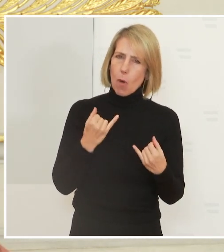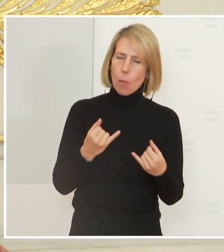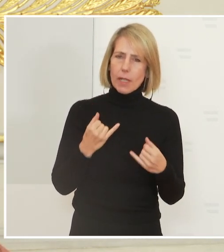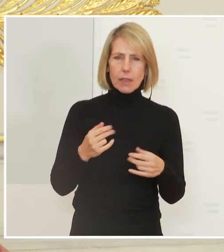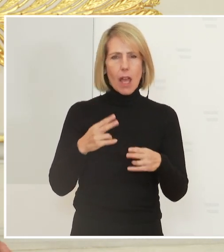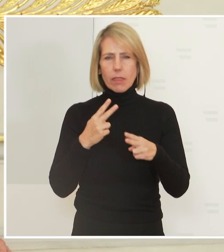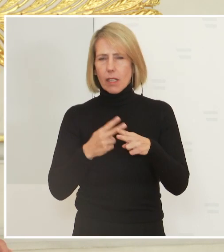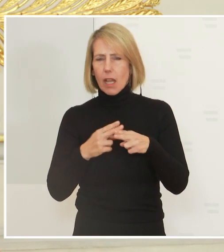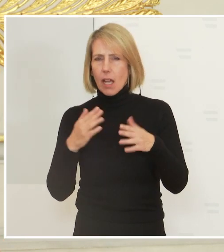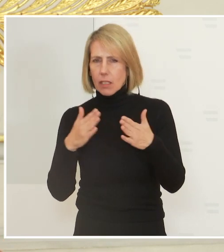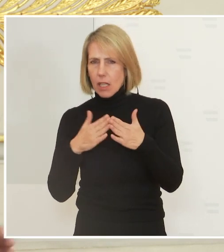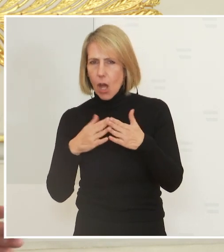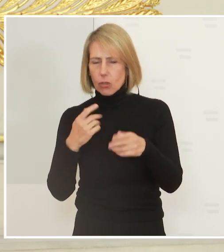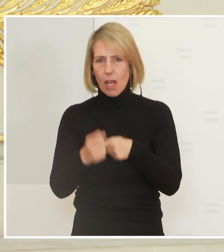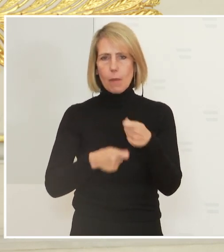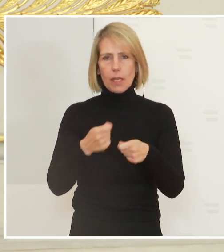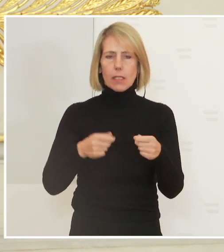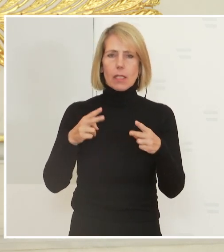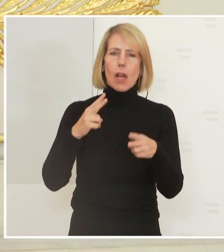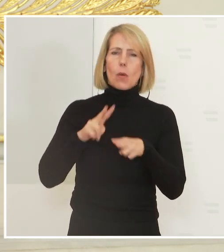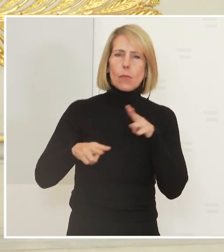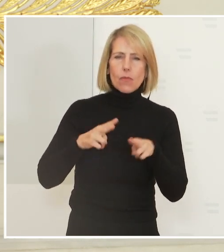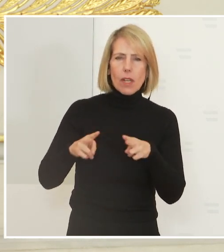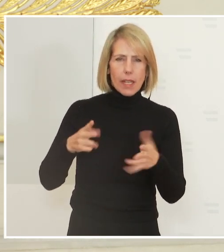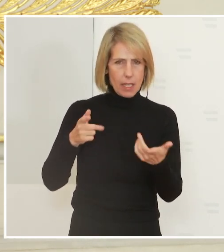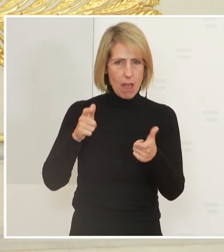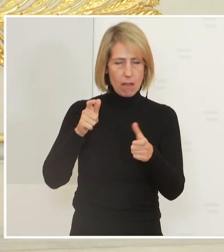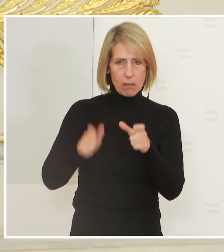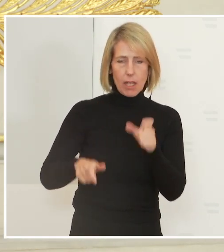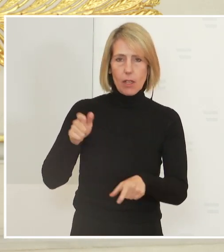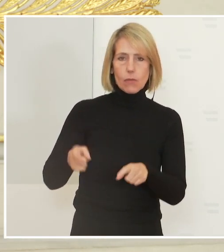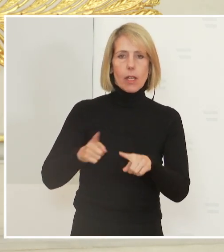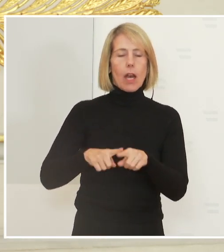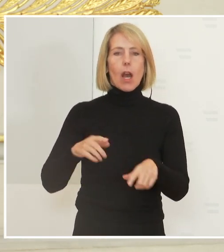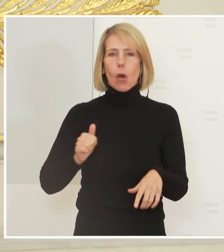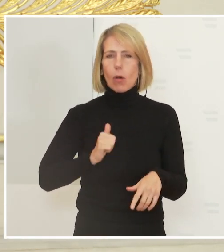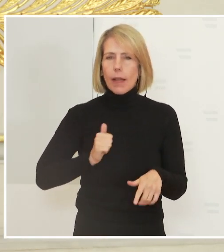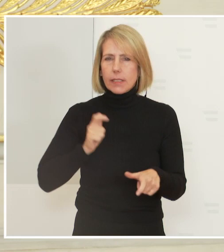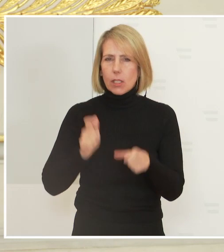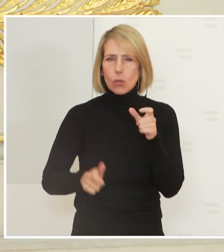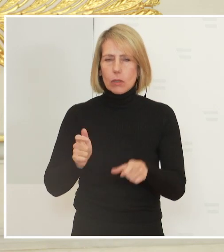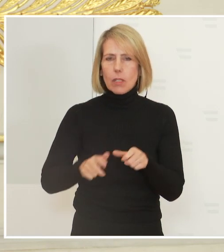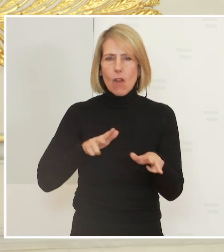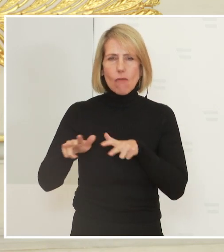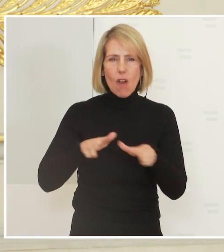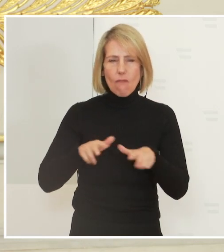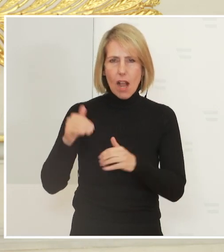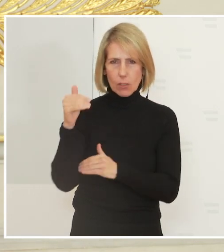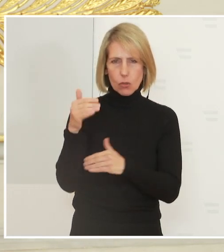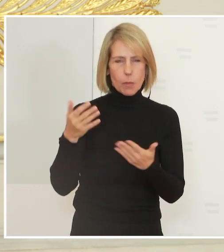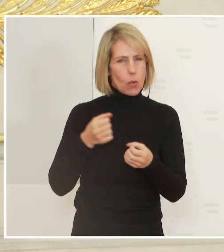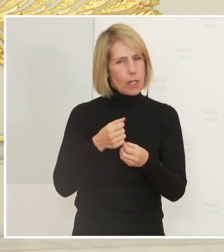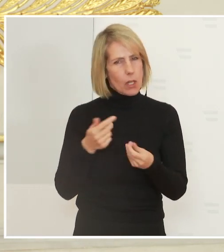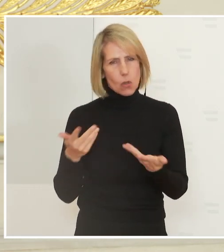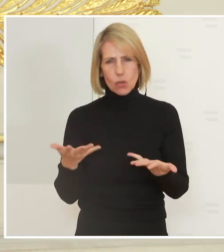Krankenanstalten, Pflegebereiche, Exekutivkräfte, Bundesheer und viele in den Bezirksverwaltungsbehörden. Mein vorletzter